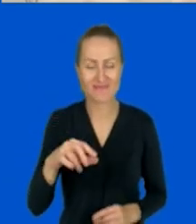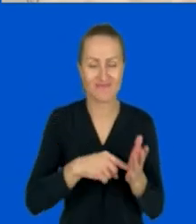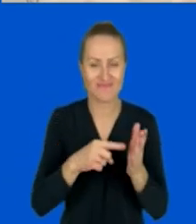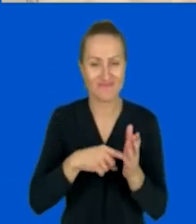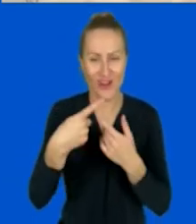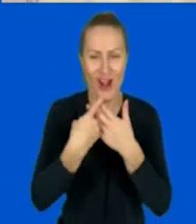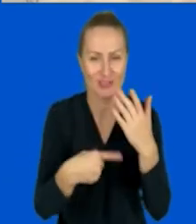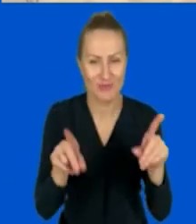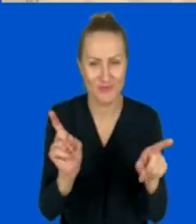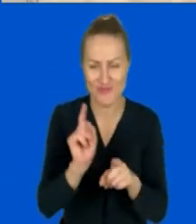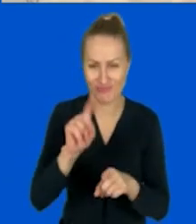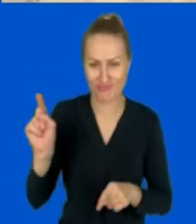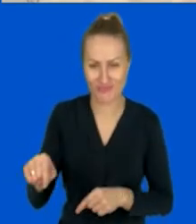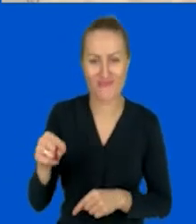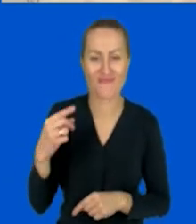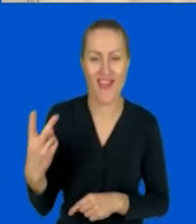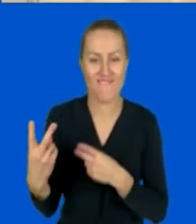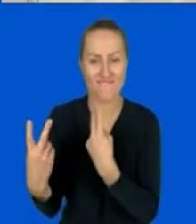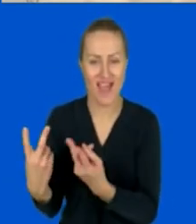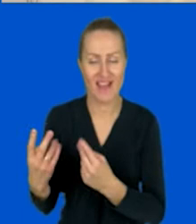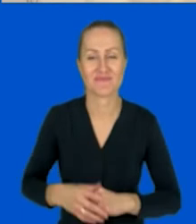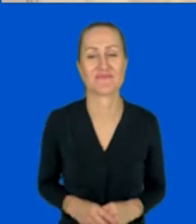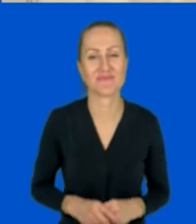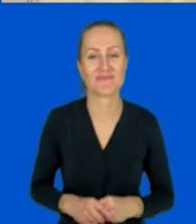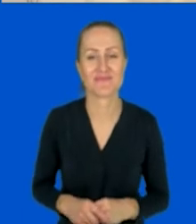ilości, to znaczy tyle samych osób korzystać z Teamsów i z Zooma.